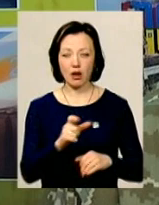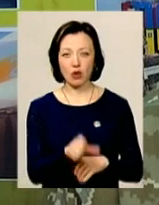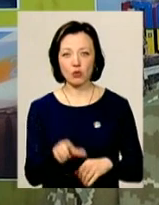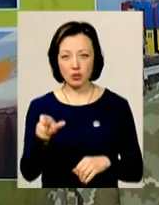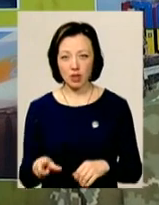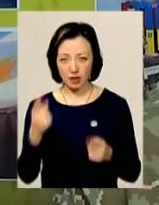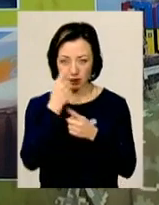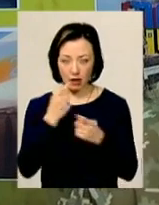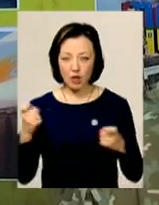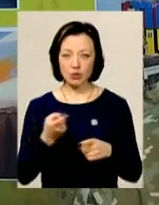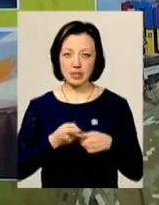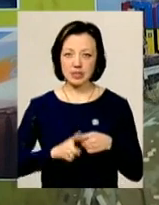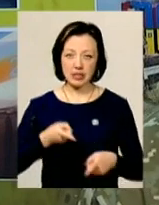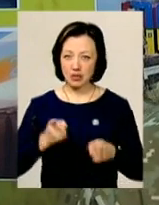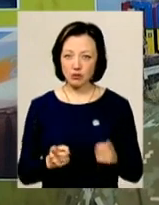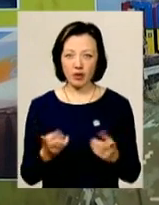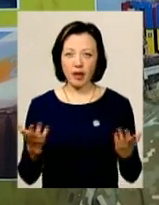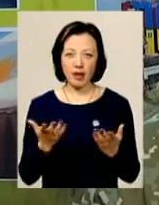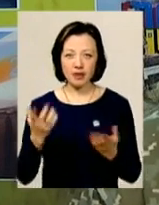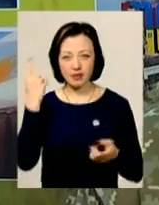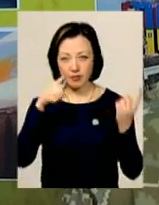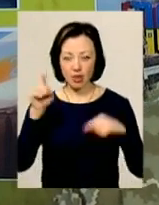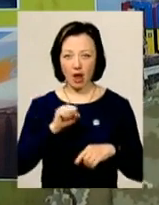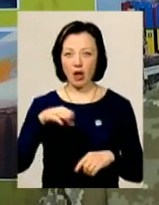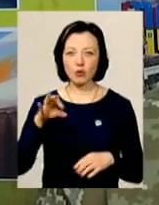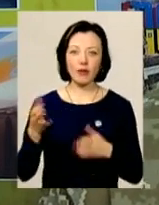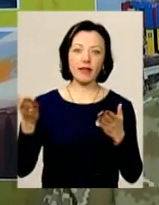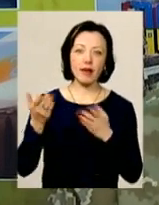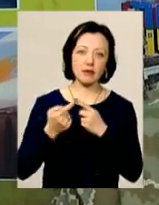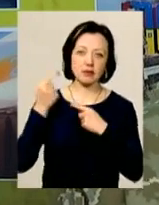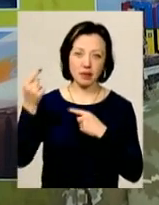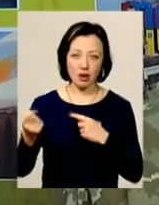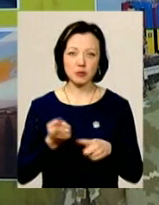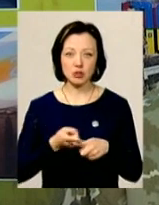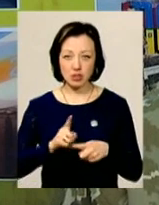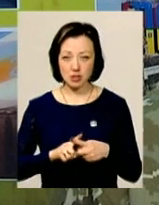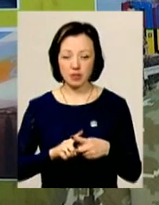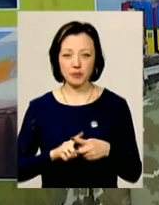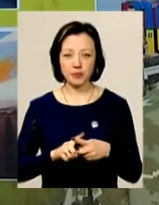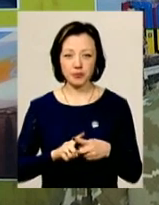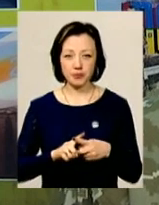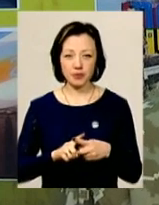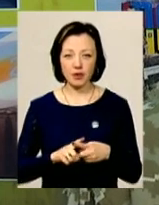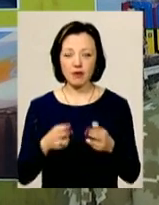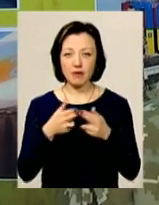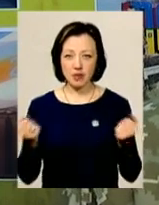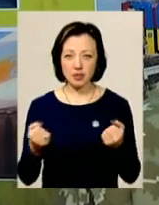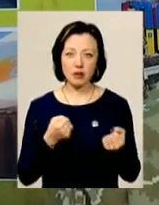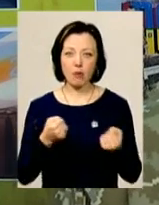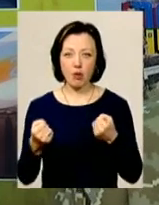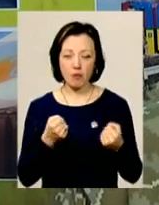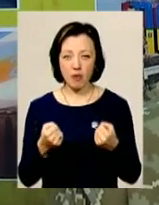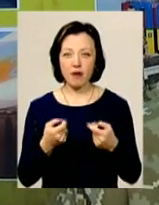що це дійсно не м'який сміфічний АТО, який знаходиться десь там, а що це визвольна боротьба,